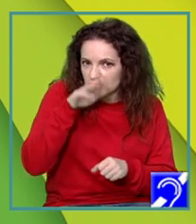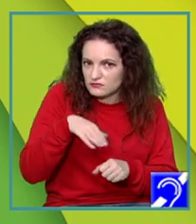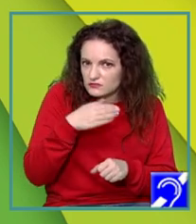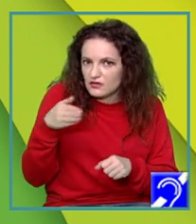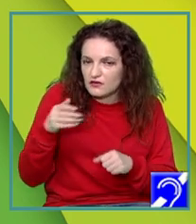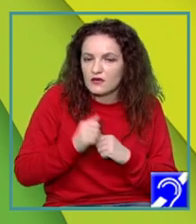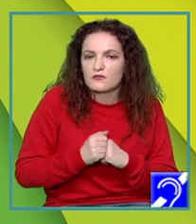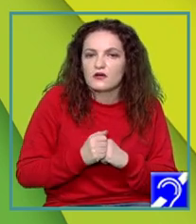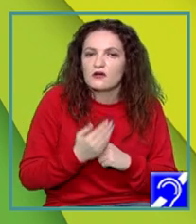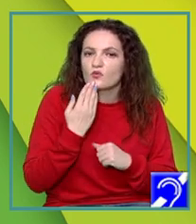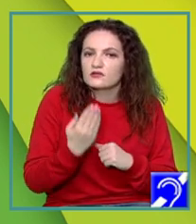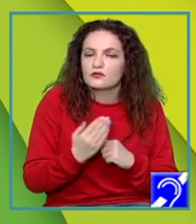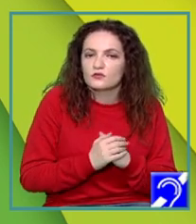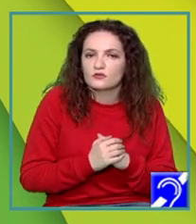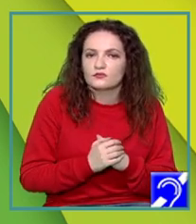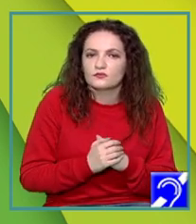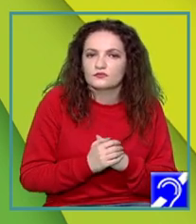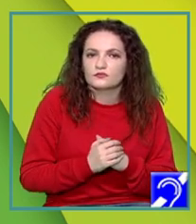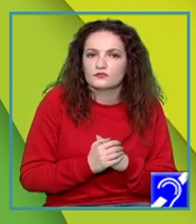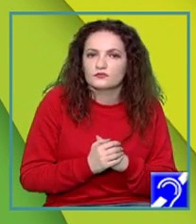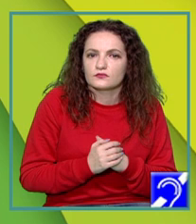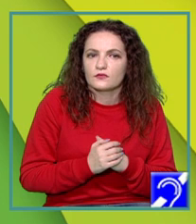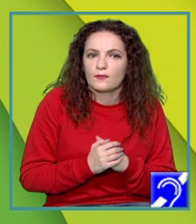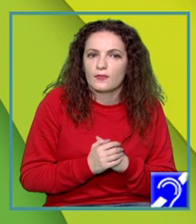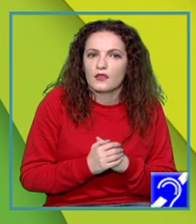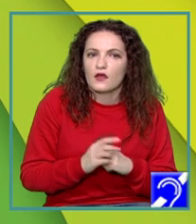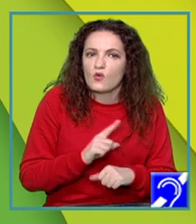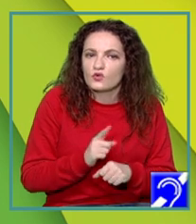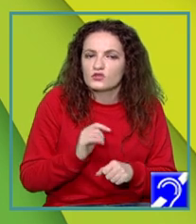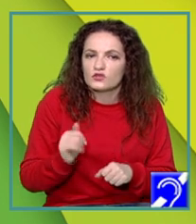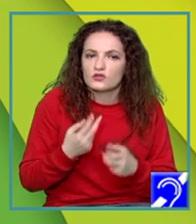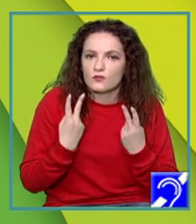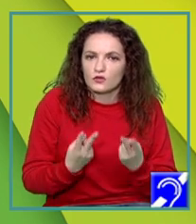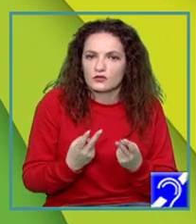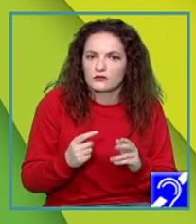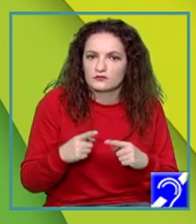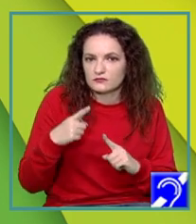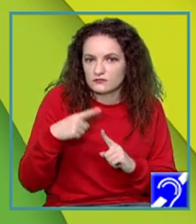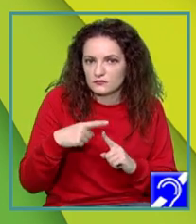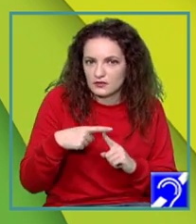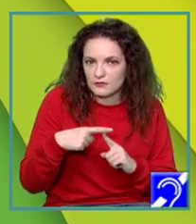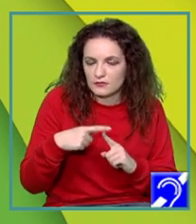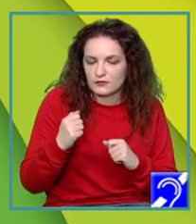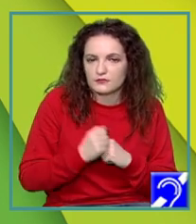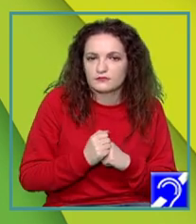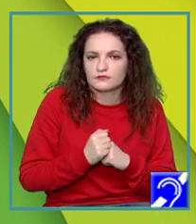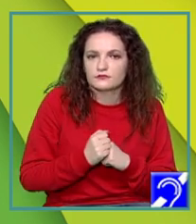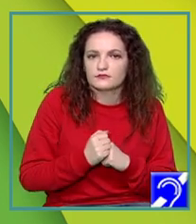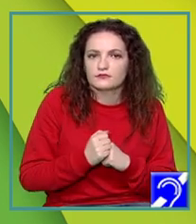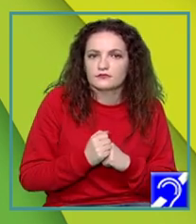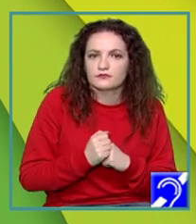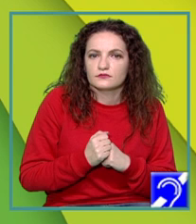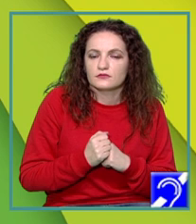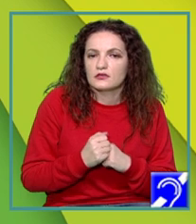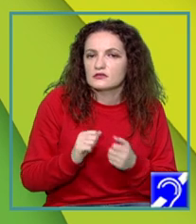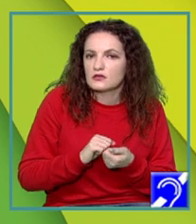aveți aici un exemplu. Activități urgente și importante ar fi temele pentru a doua zi sau ceea ce anume am